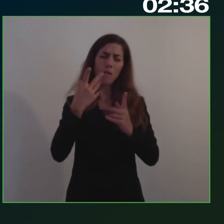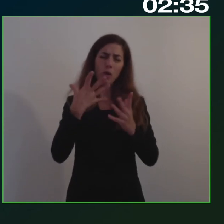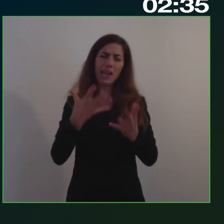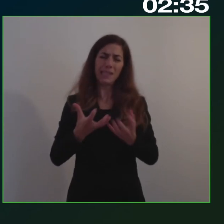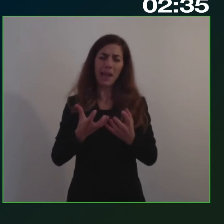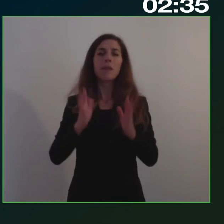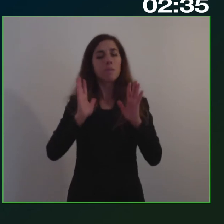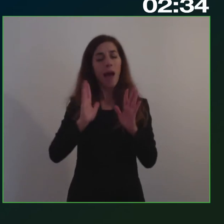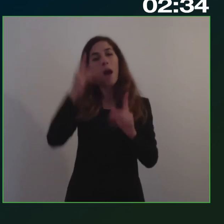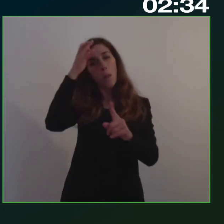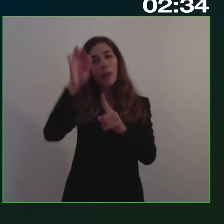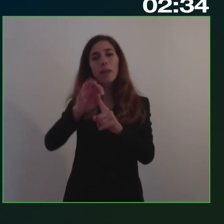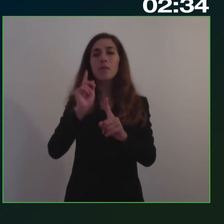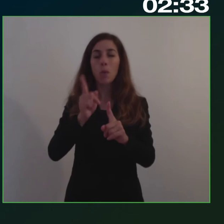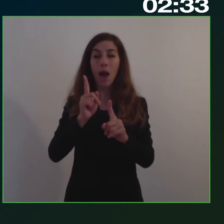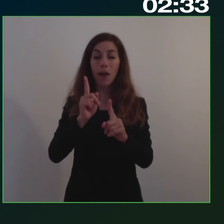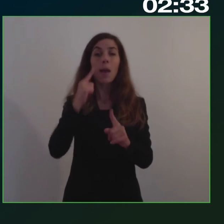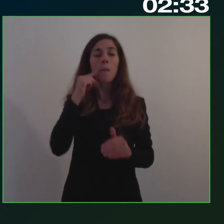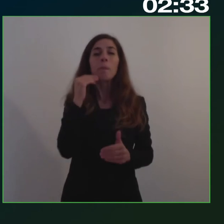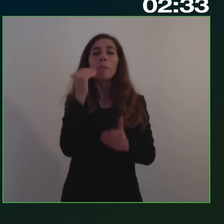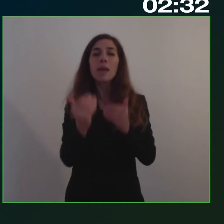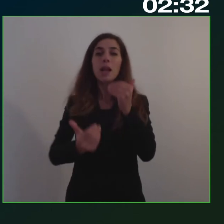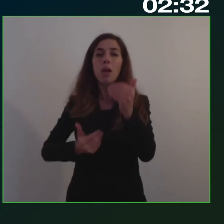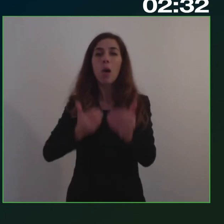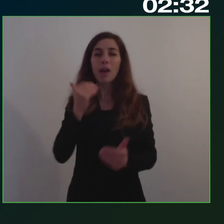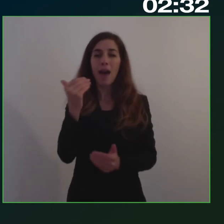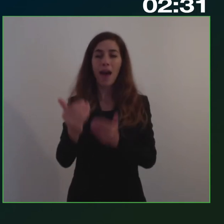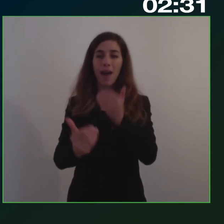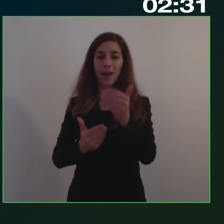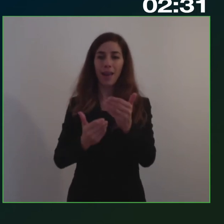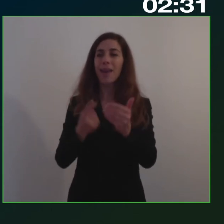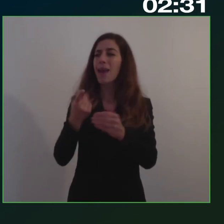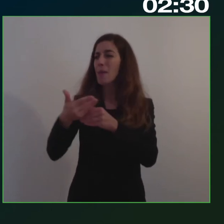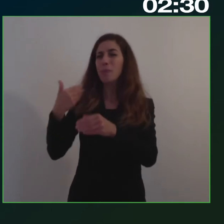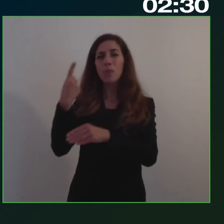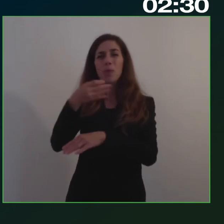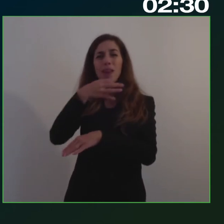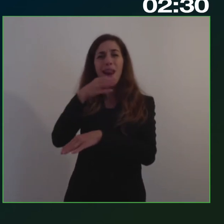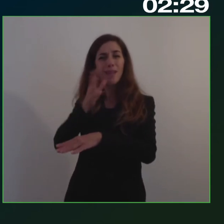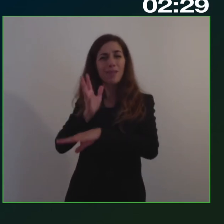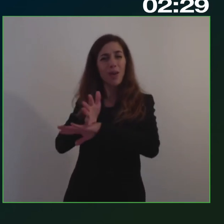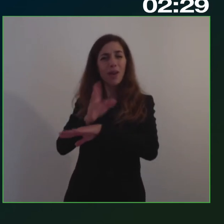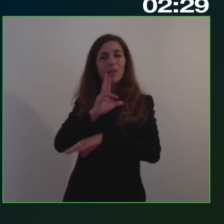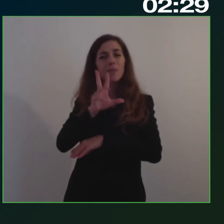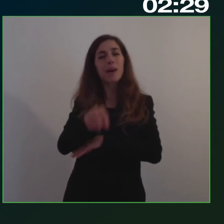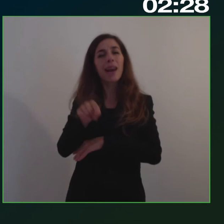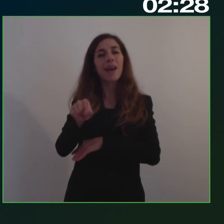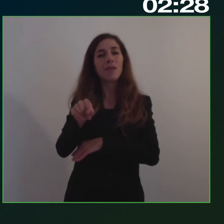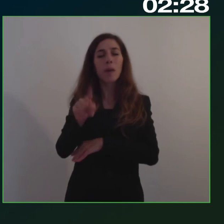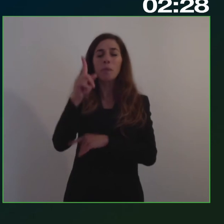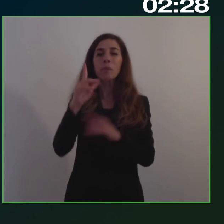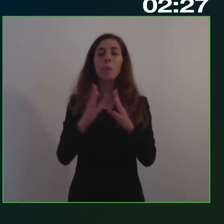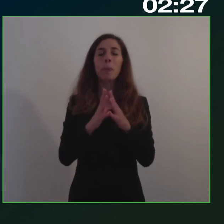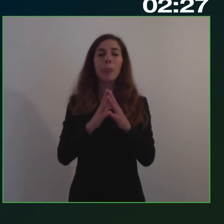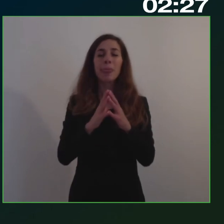migliorare le imprese. Questo, se un uno dei relatori precedenti parlava di imprese